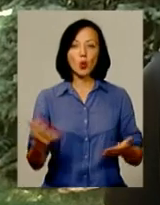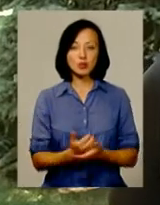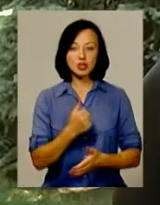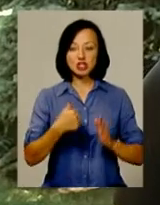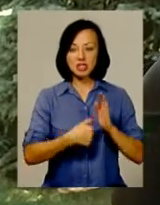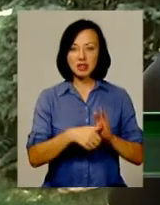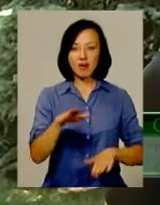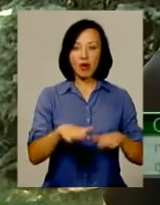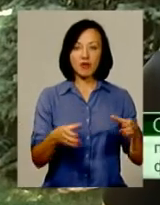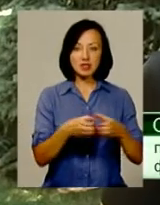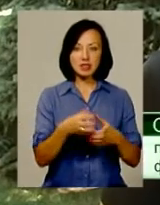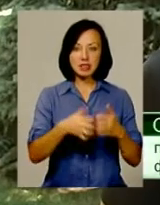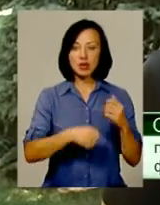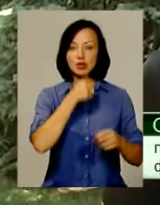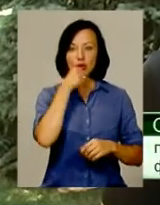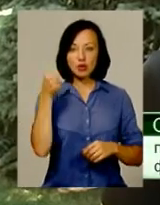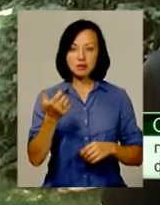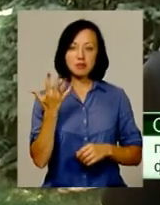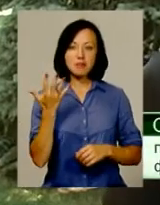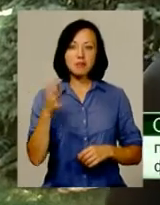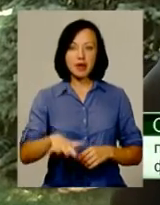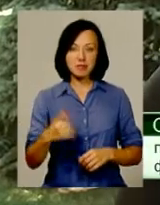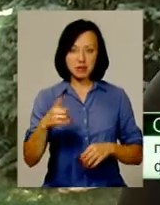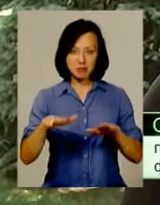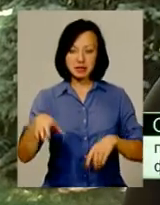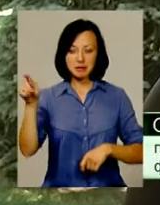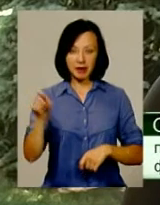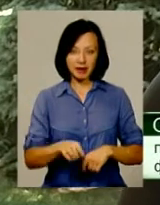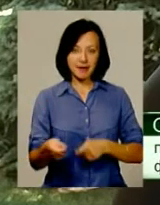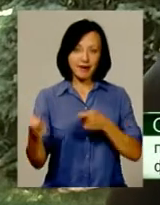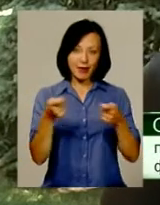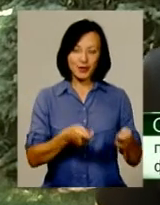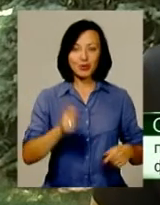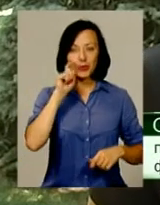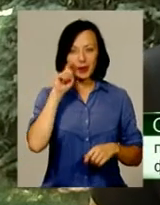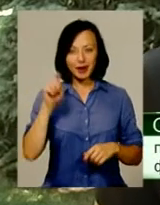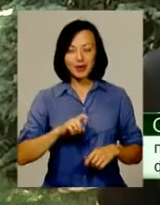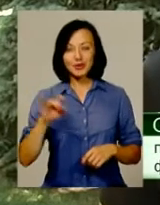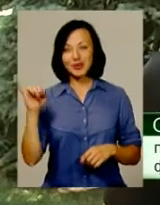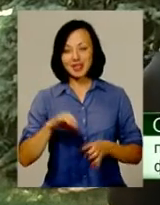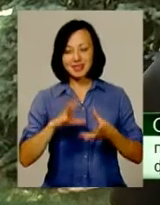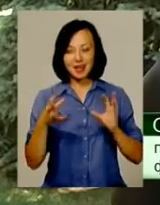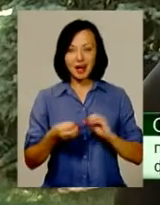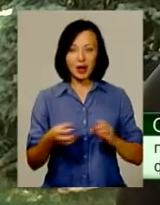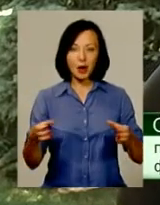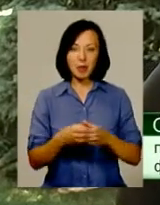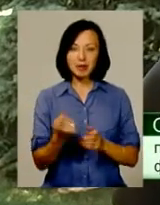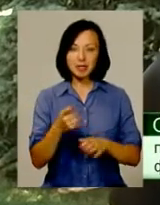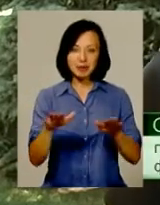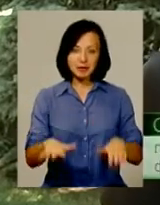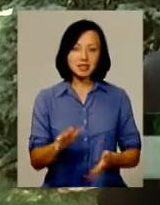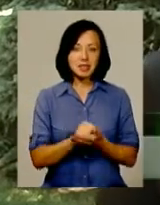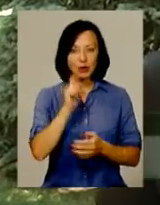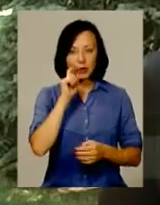шести вагової категорії серед дорослих п'ять перших місців приїхало на Україну. І загальна командна перше місце зайняла